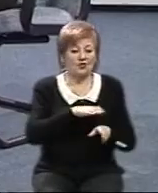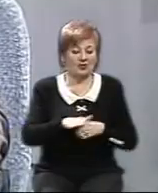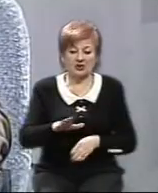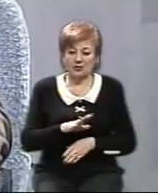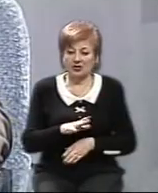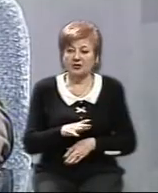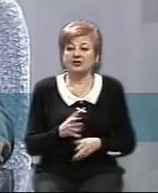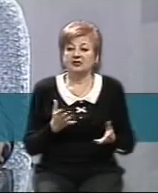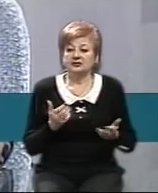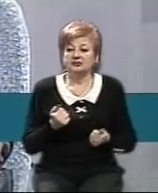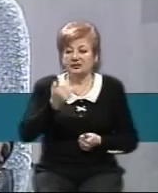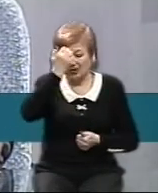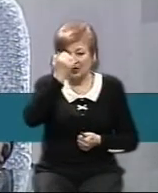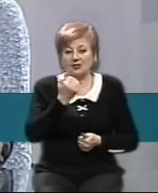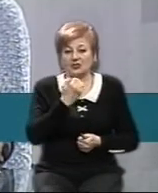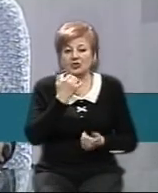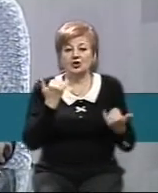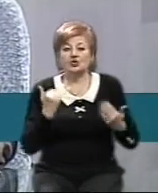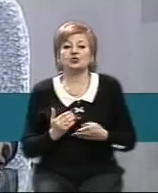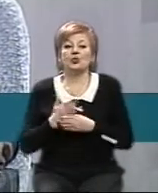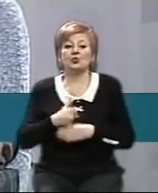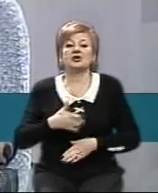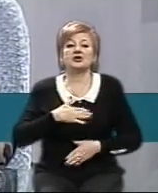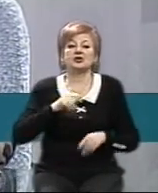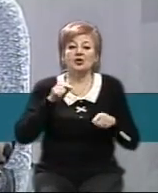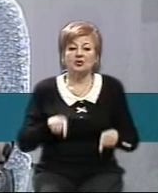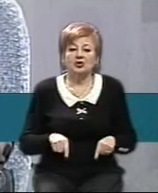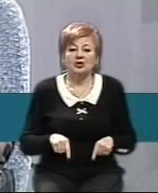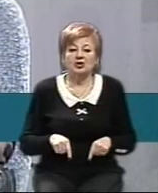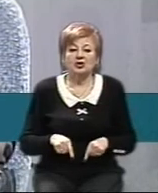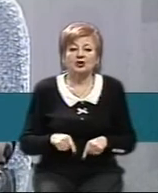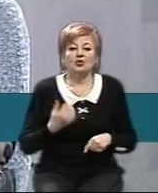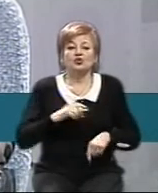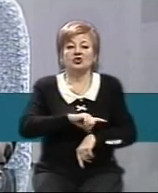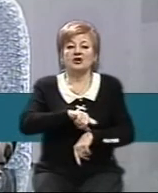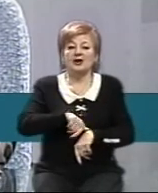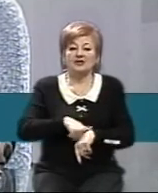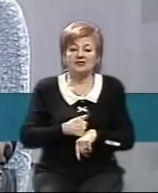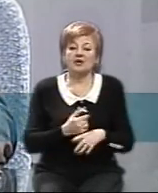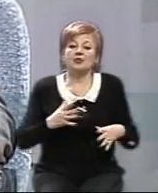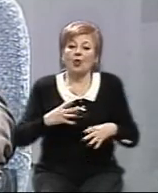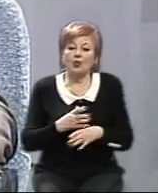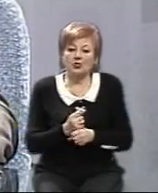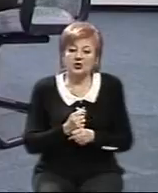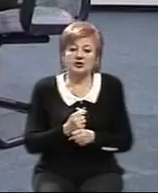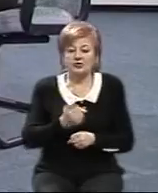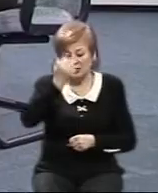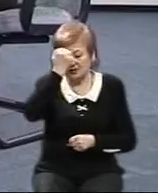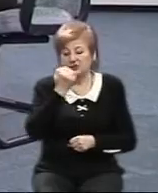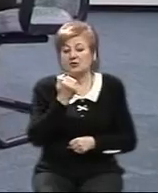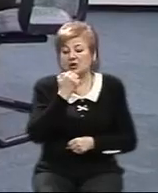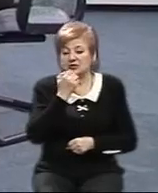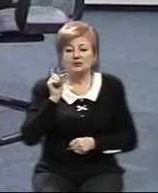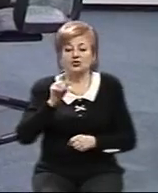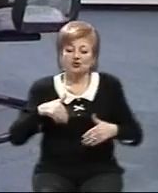Олеже, я вам дуже вдячна, що ви сьогодні завітали до нашої студії. Просто наш час дуже обмежений. І я вам дуже вдячна за те, що ви